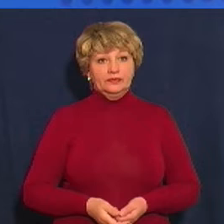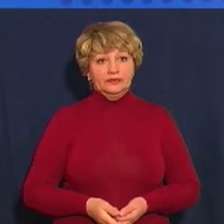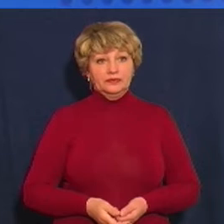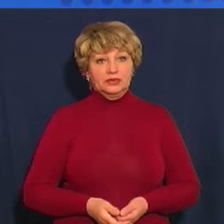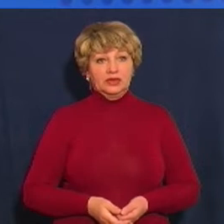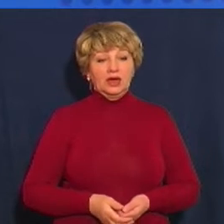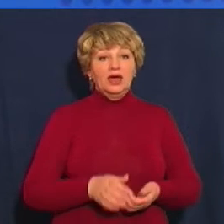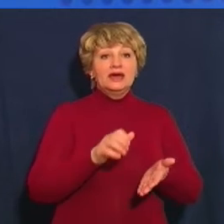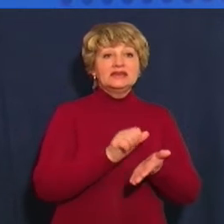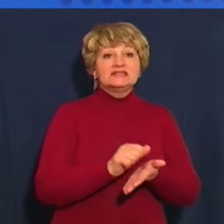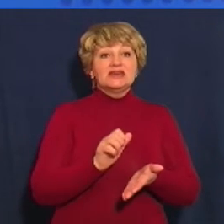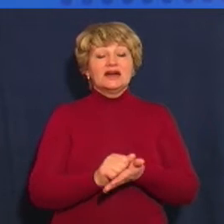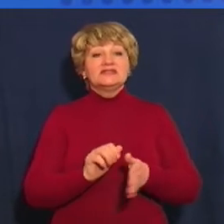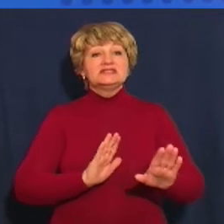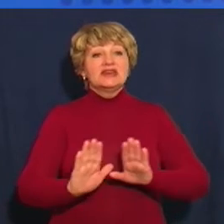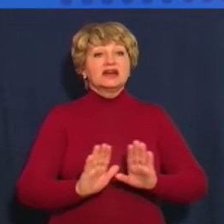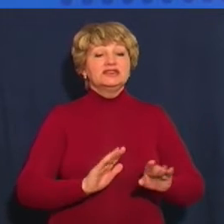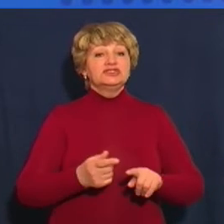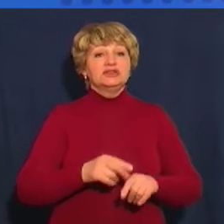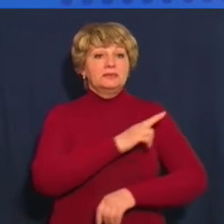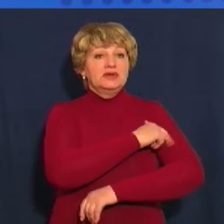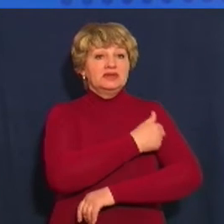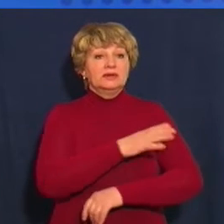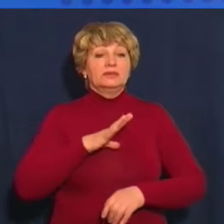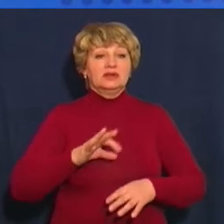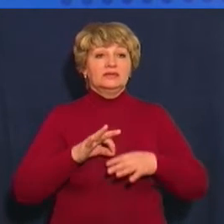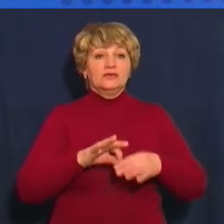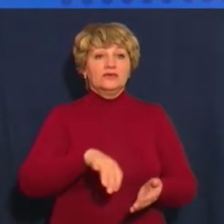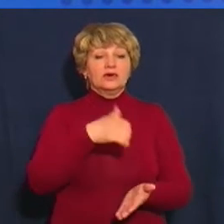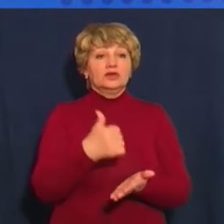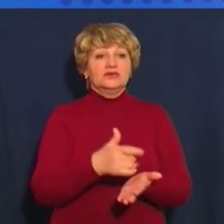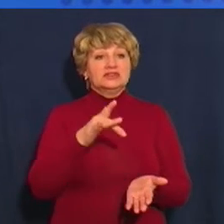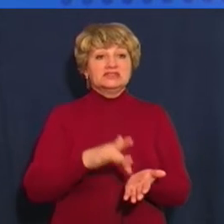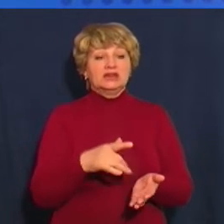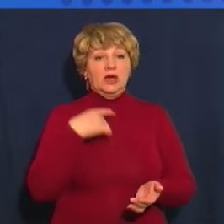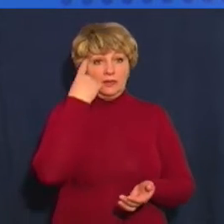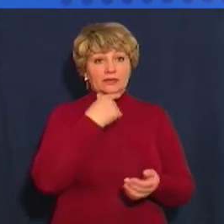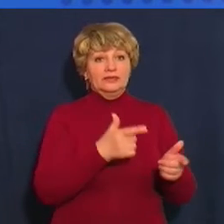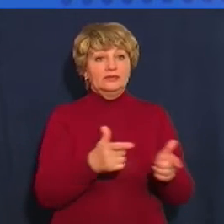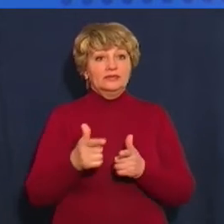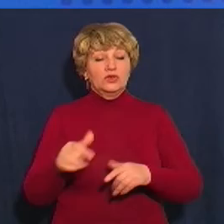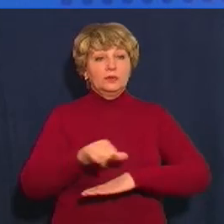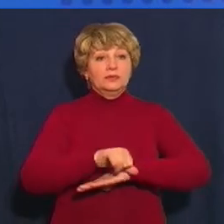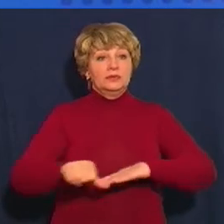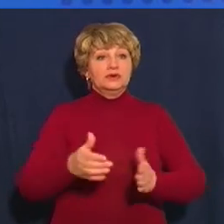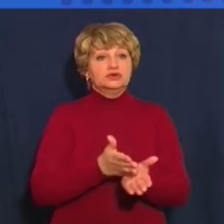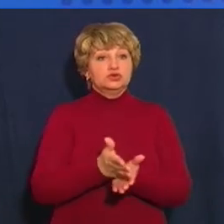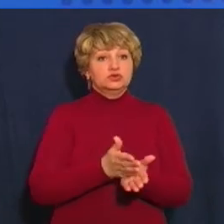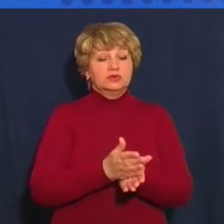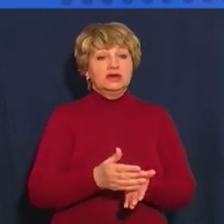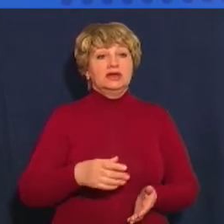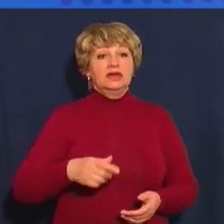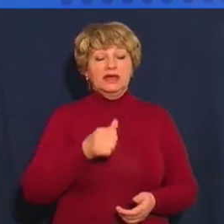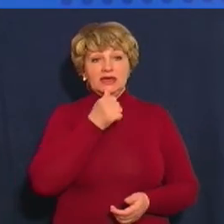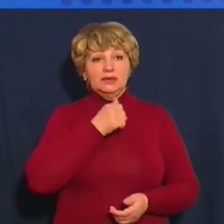Заняття із тактичною медициною відбулося сьогодні на базі Головного центру підготовки особового складу Держприкордонслужби України імені генерал